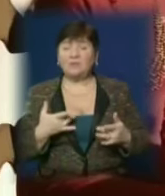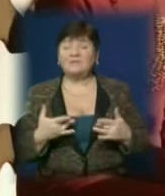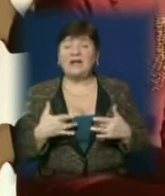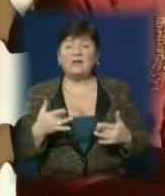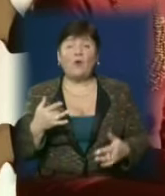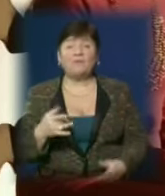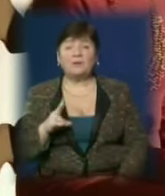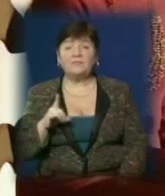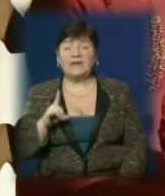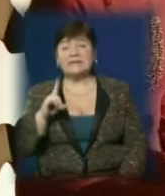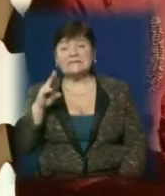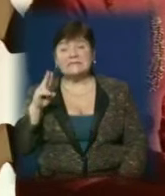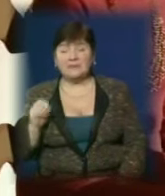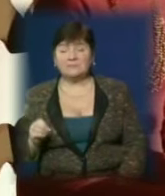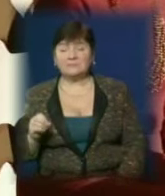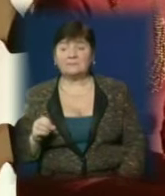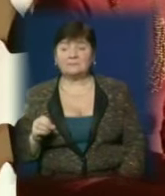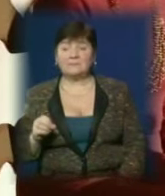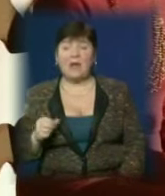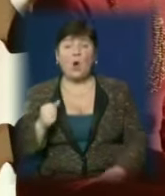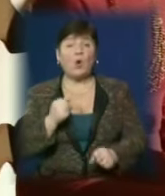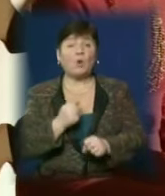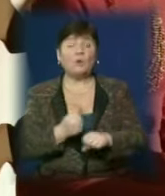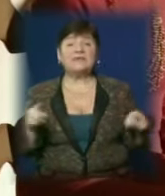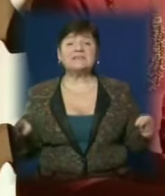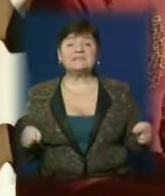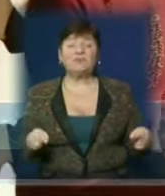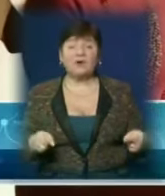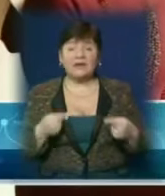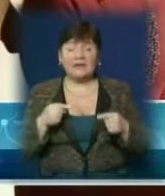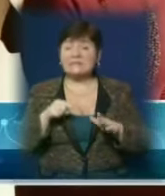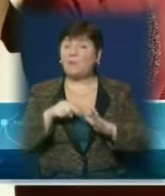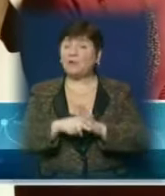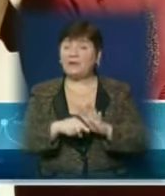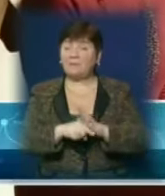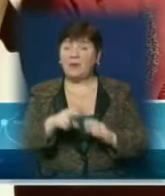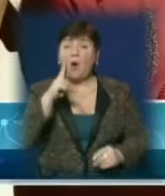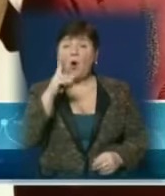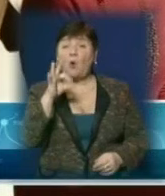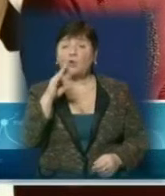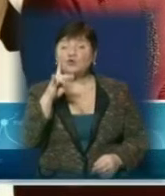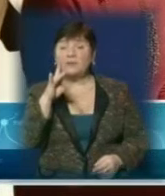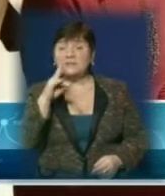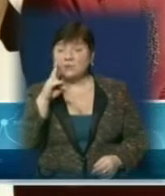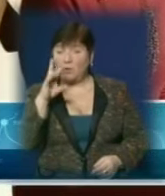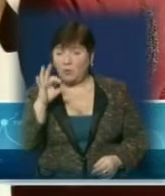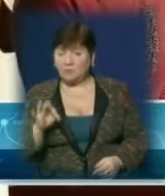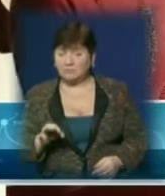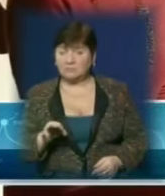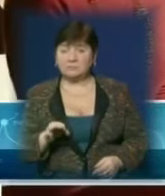інтермецу» – це робота, створена за мотивами новели Михайла Котюбинського «Інтермецу».